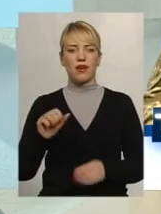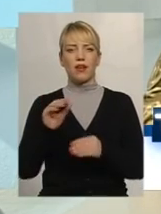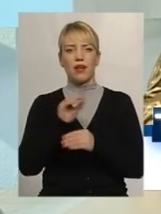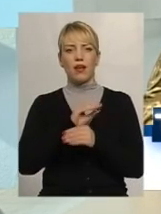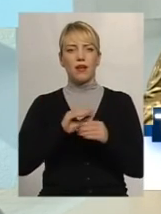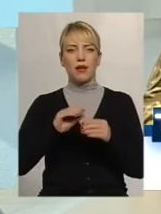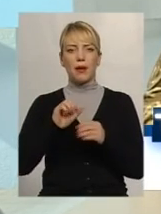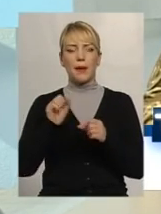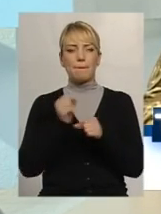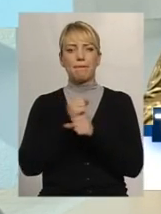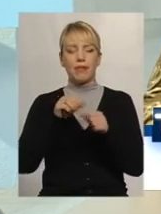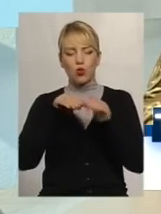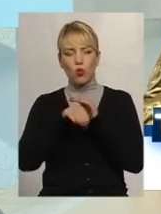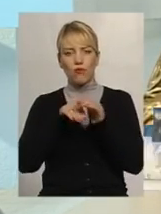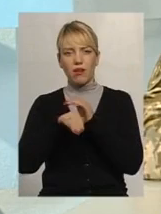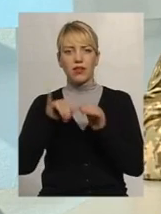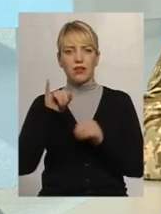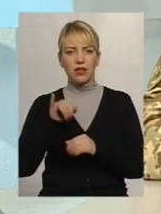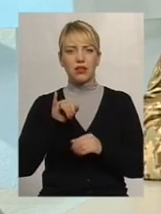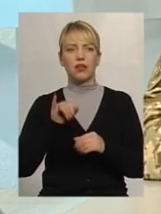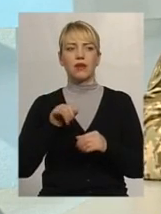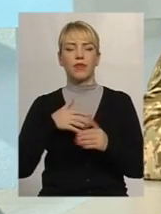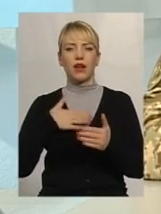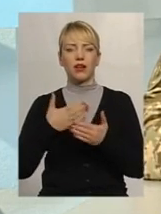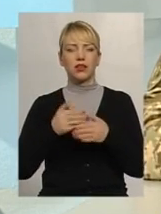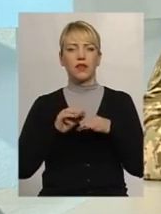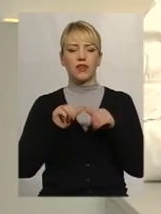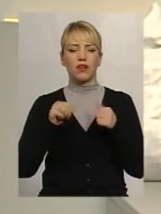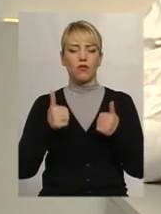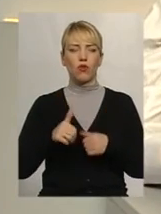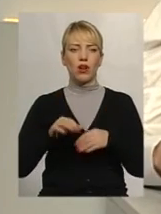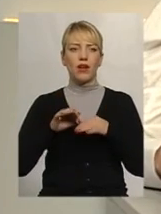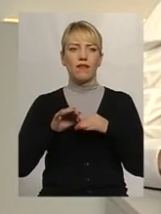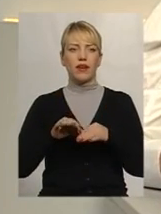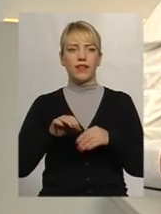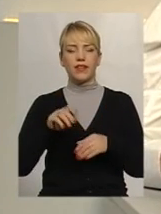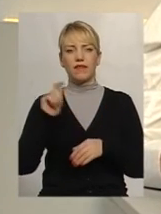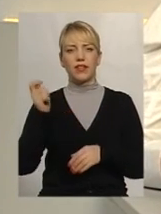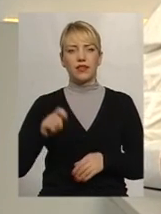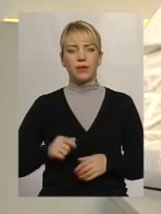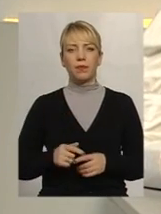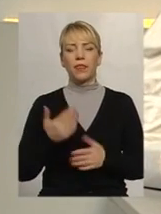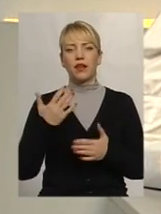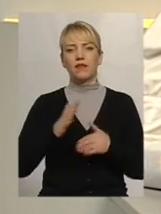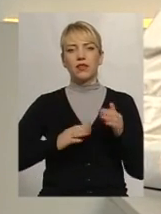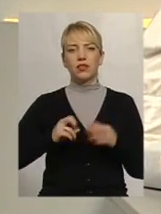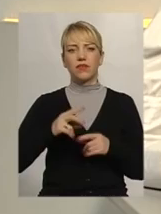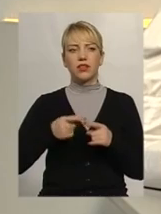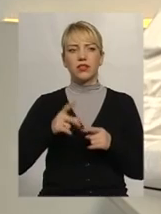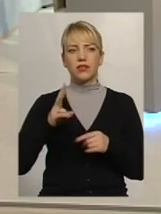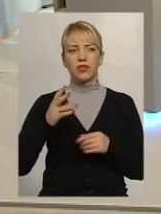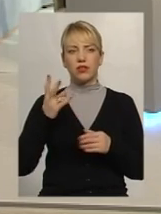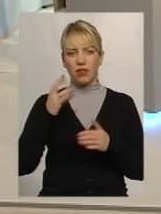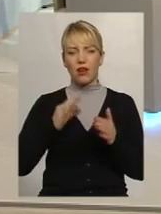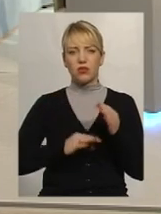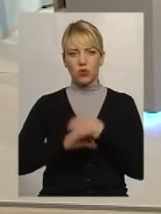і активних форм ведення війни. Відповідно, ваші фахівці, напевно, зараз дуже затребувані на Сході.